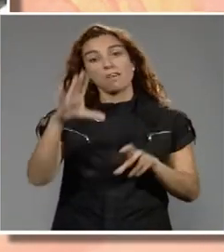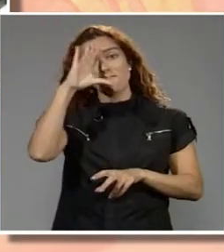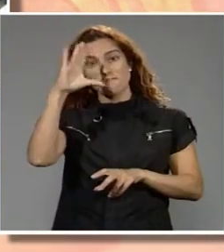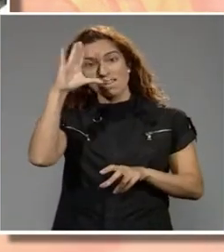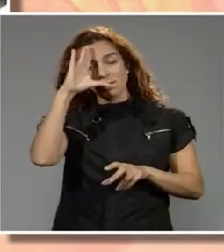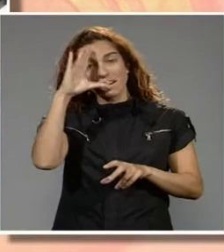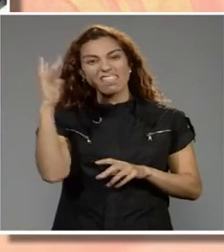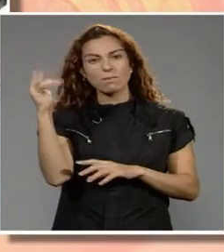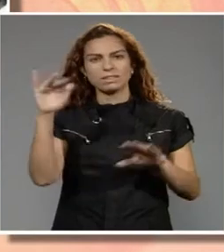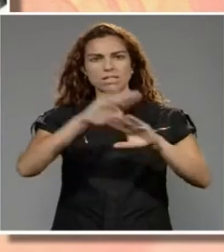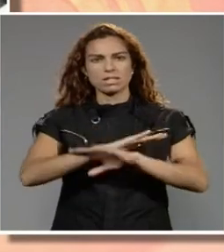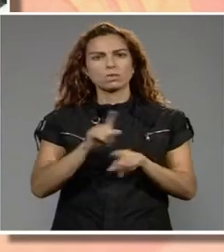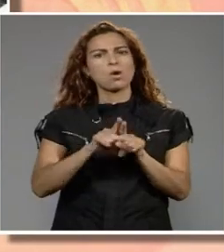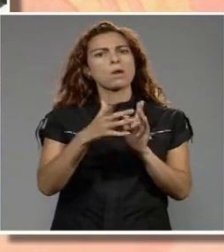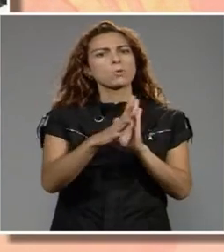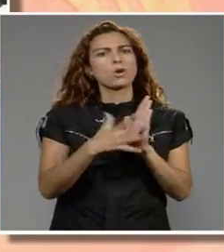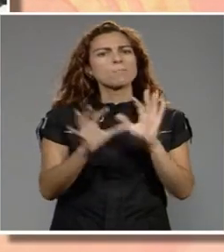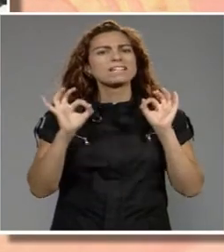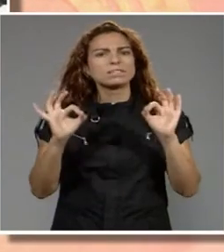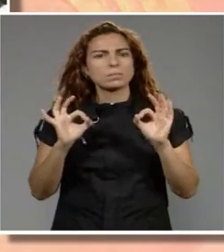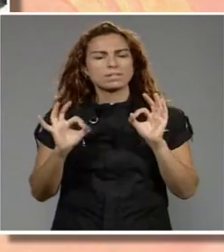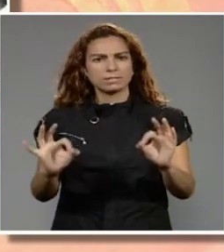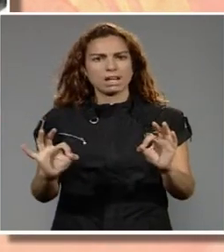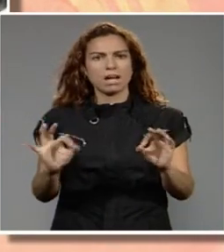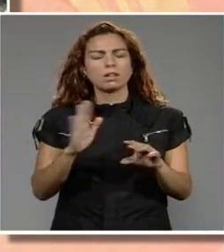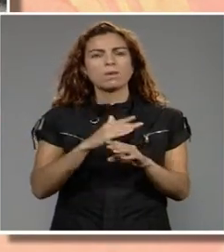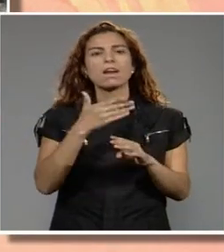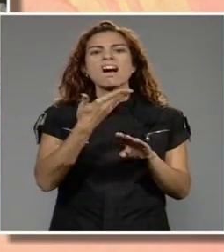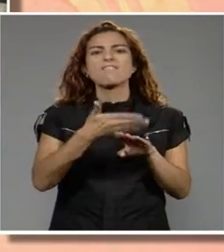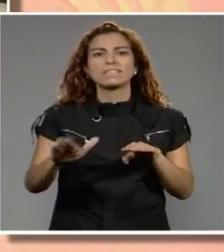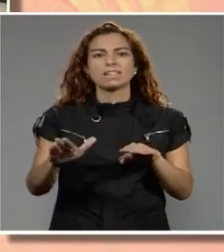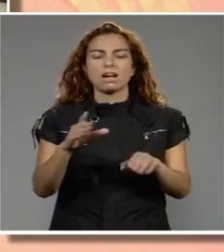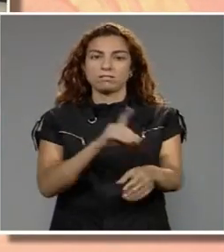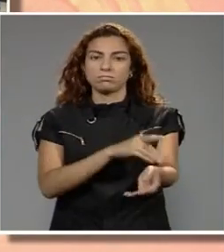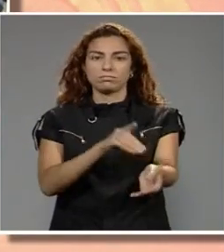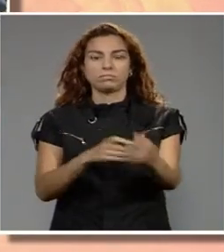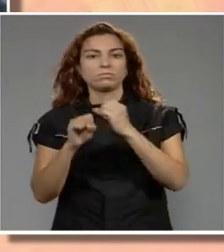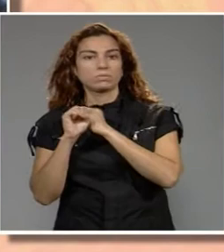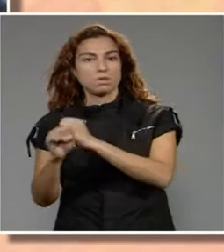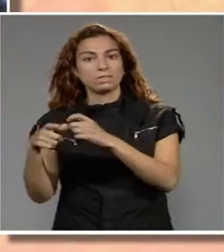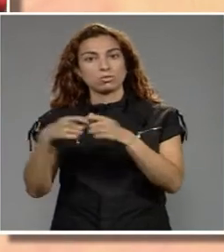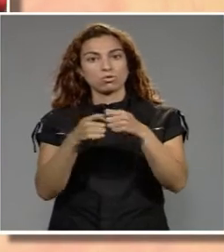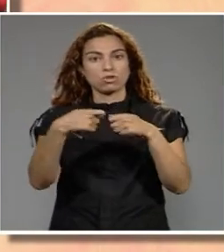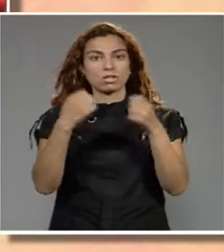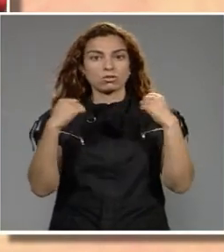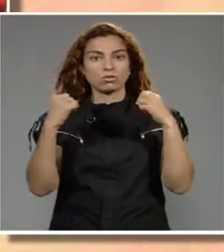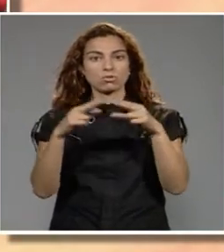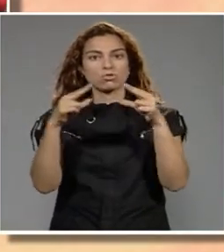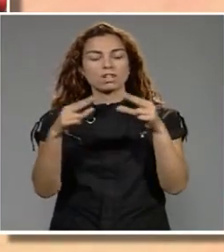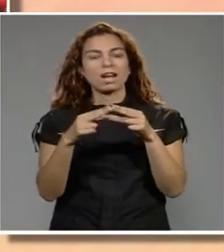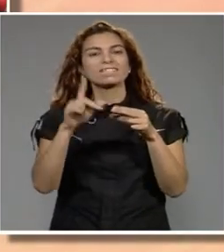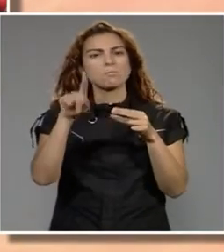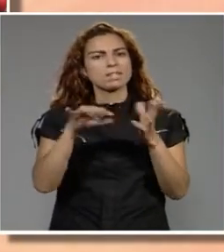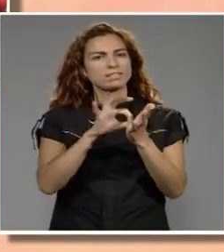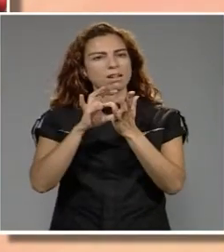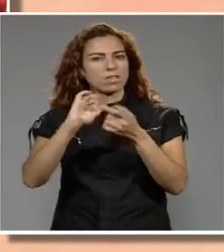Divendres Nit i forma part del programa de prevenció de drogodependències que té engegat el Consorci d'Acció Social de la Garrotxa juntament amb altres serveis de